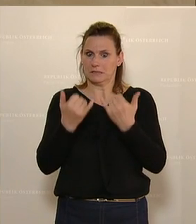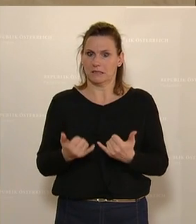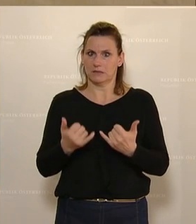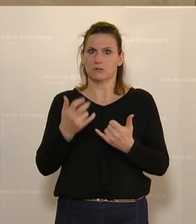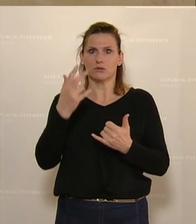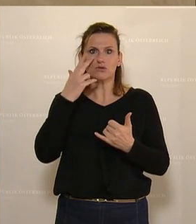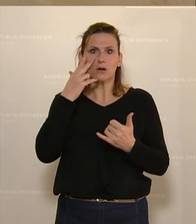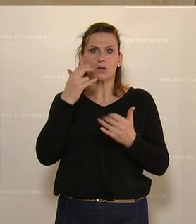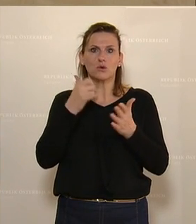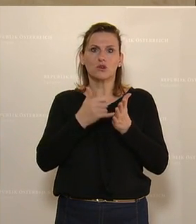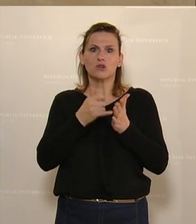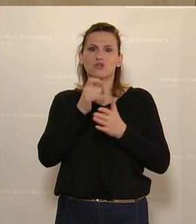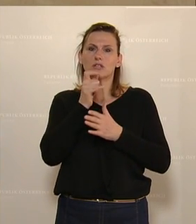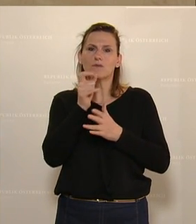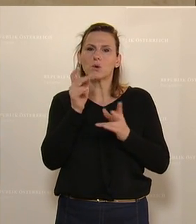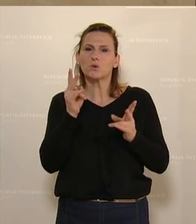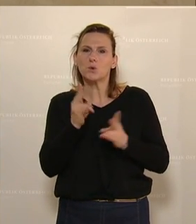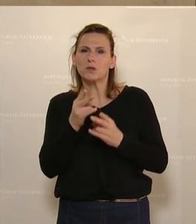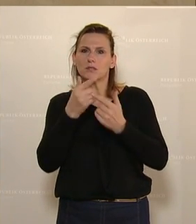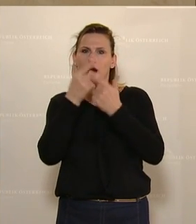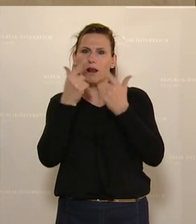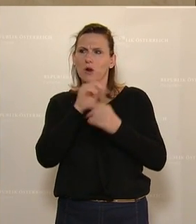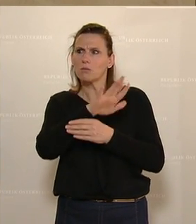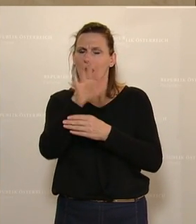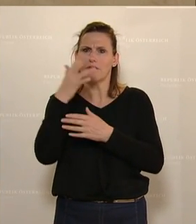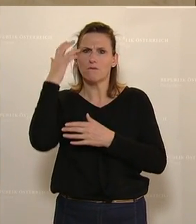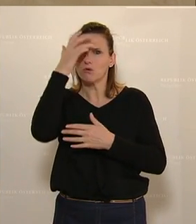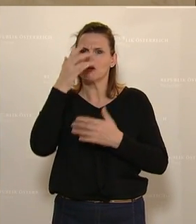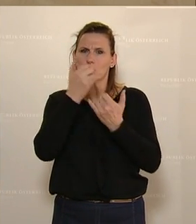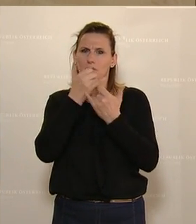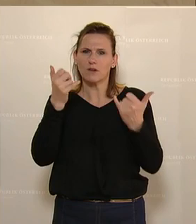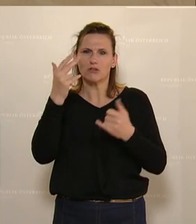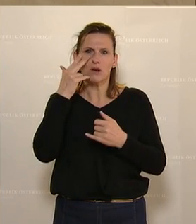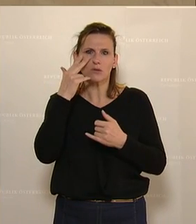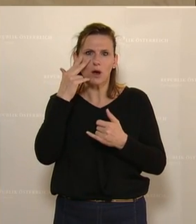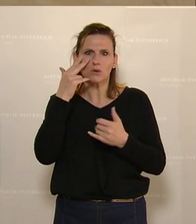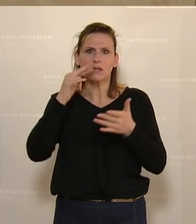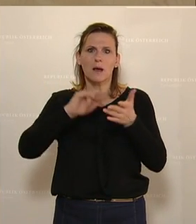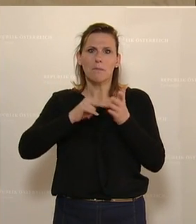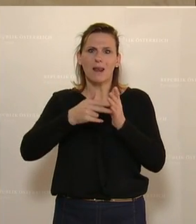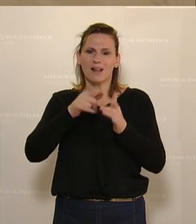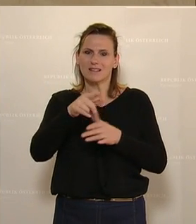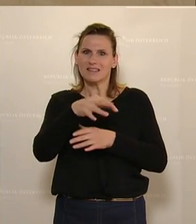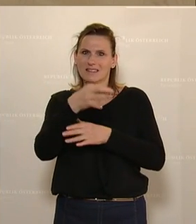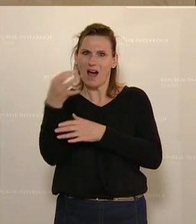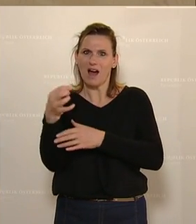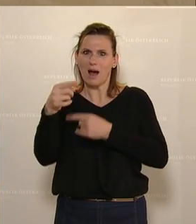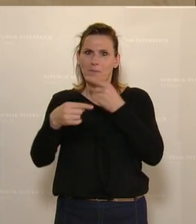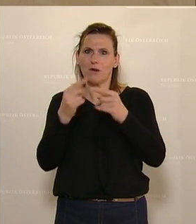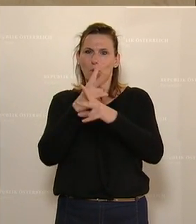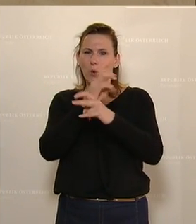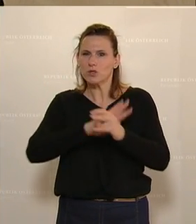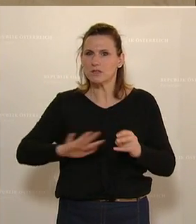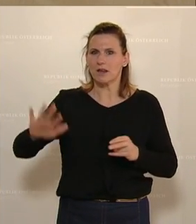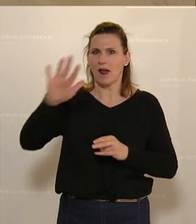Nur zur stichwortartigen Erläuterung, dass sich alle da was vorstellen können. Das würde ein Tag sein in ganz Österreich,